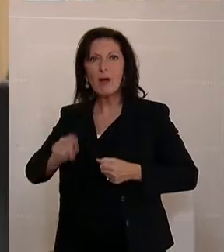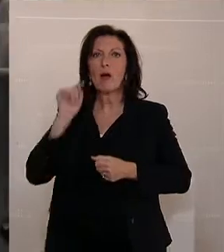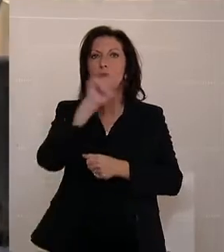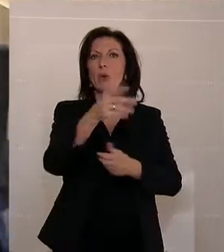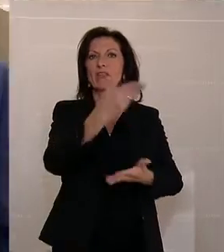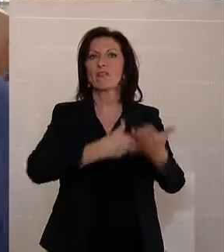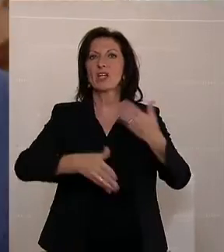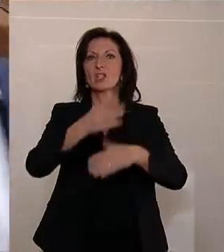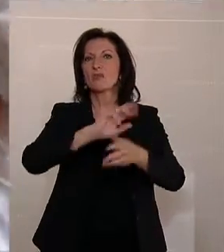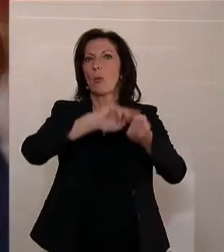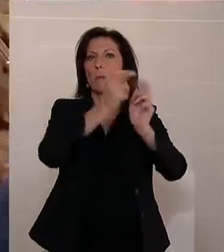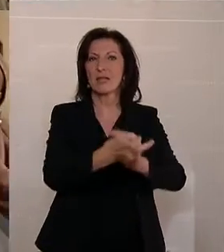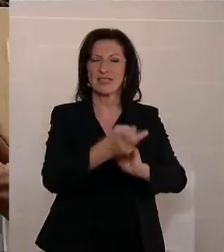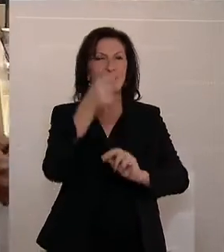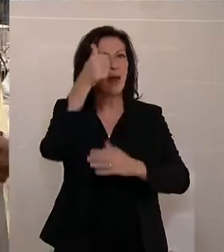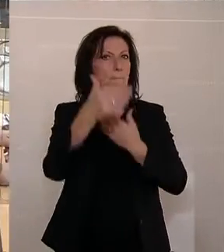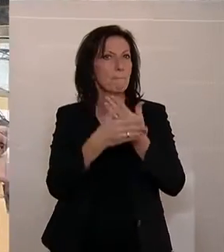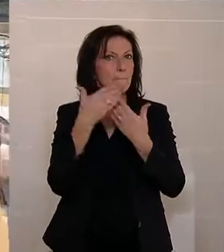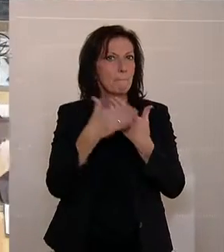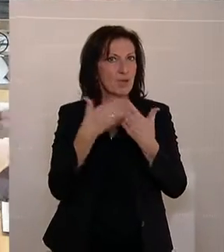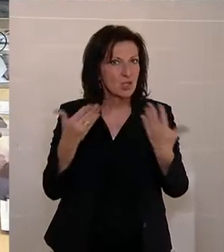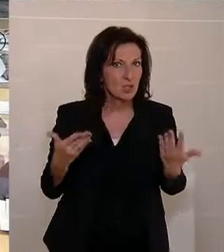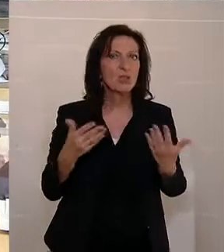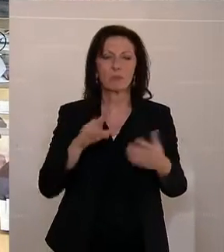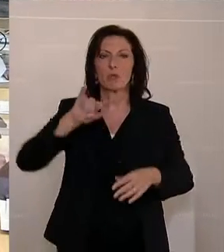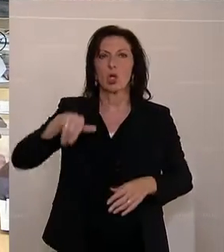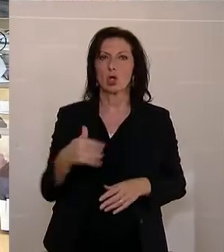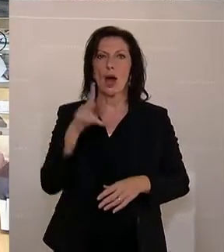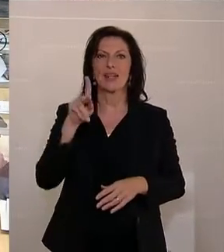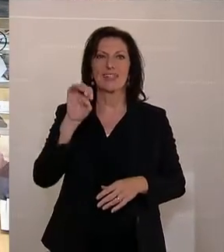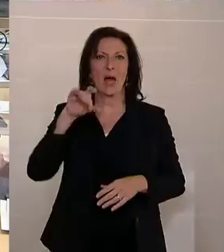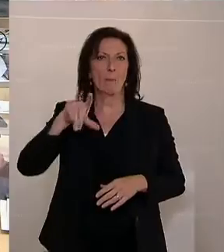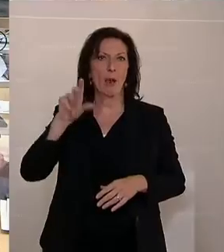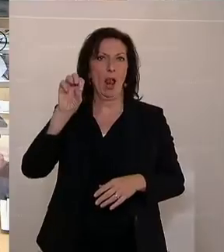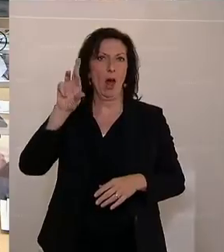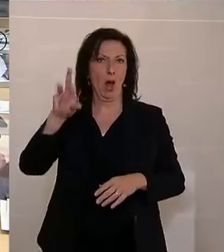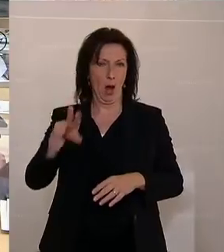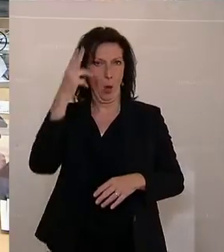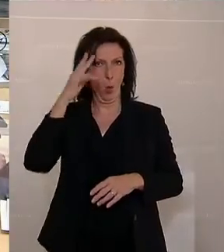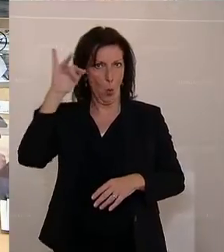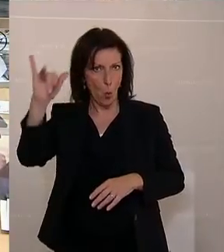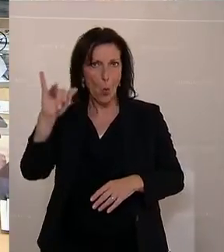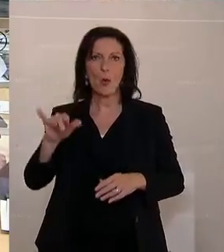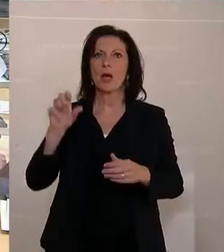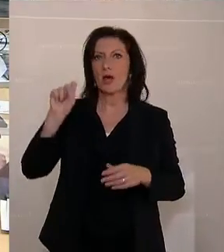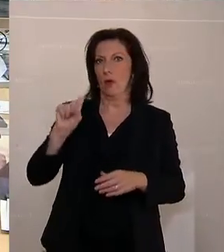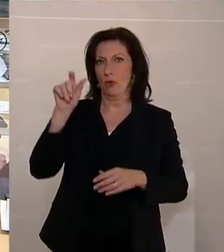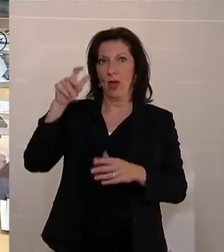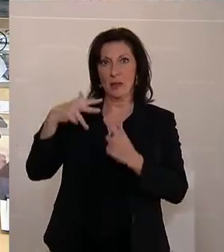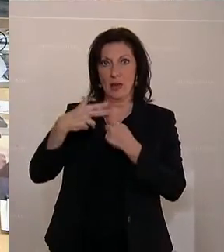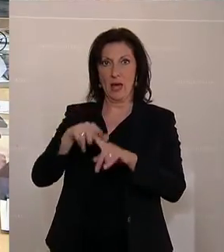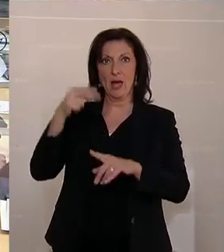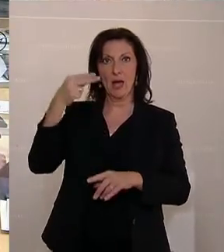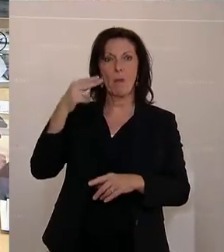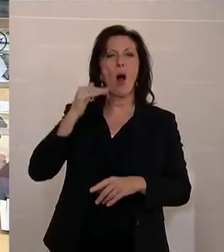haben da ein Beispiel von der Johannes Kepler-Universität und Sepp Hochreiter und seinem Team, der